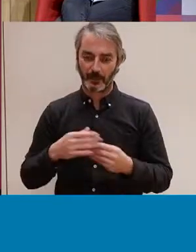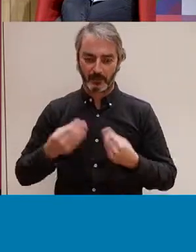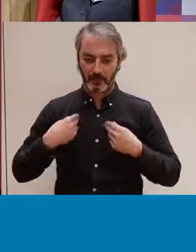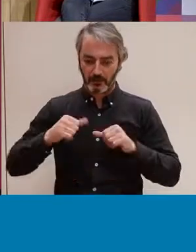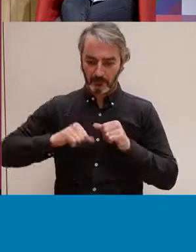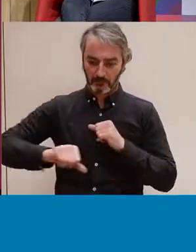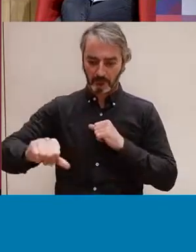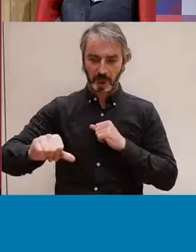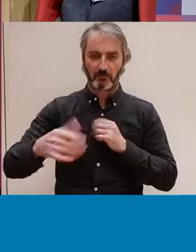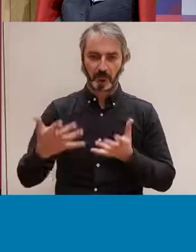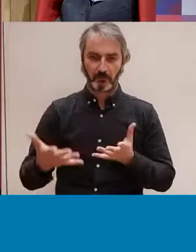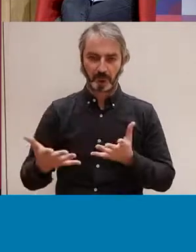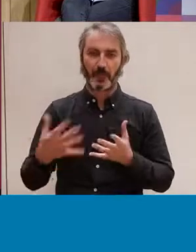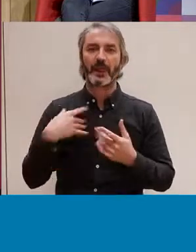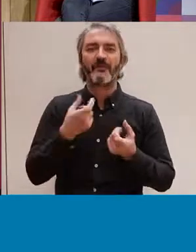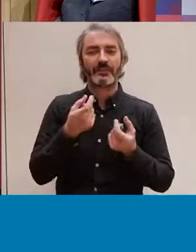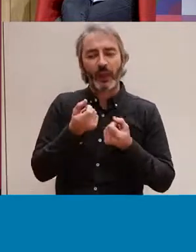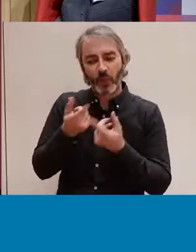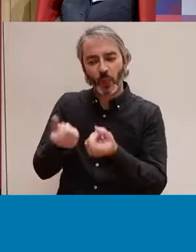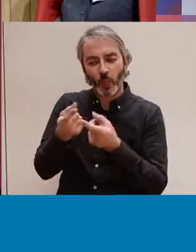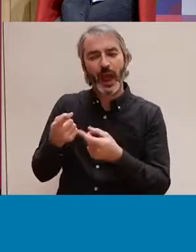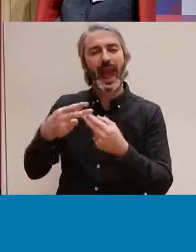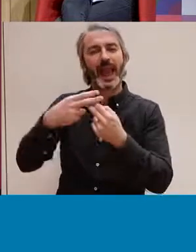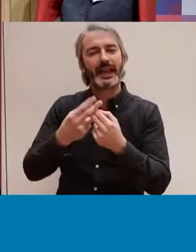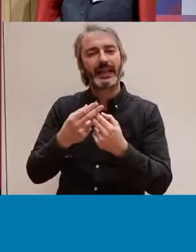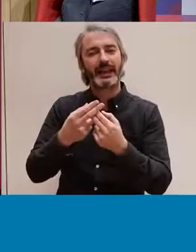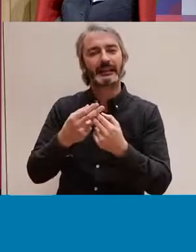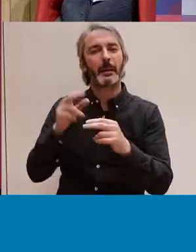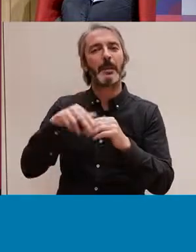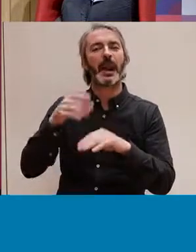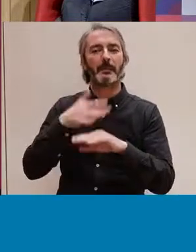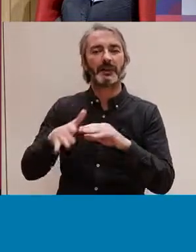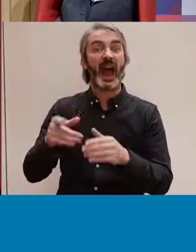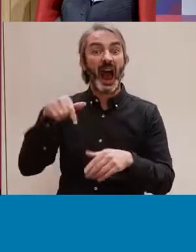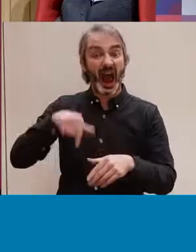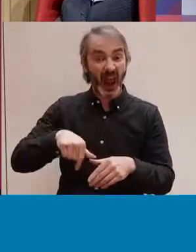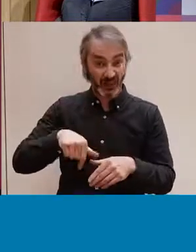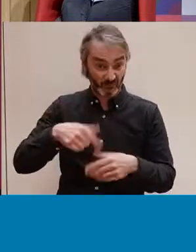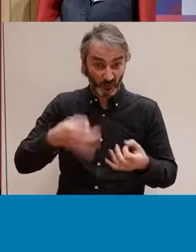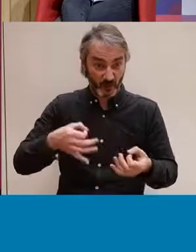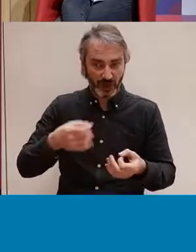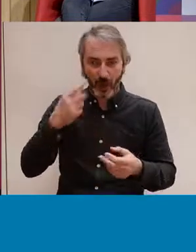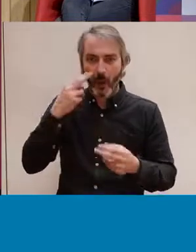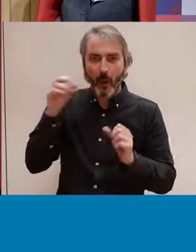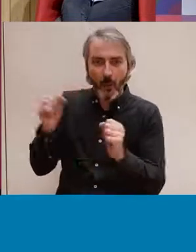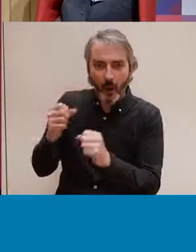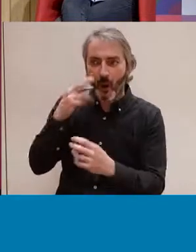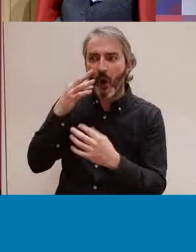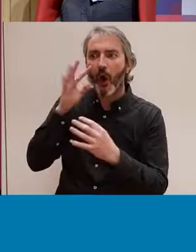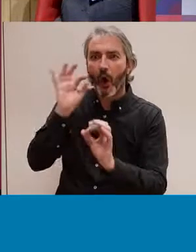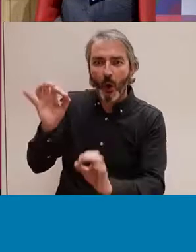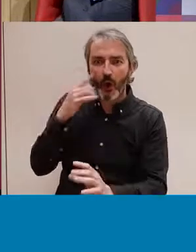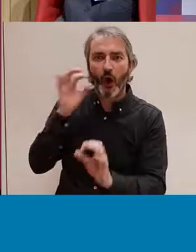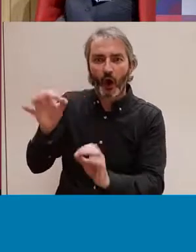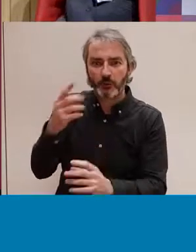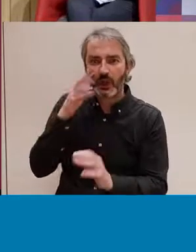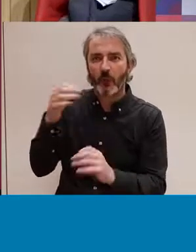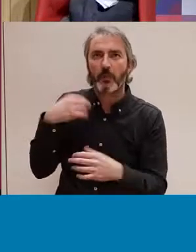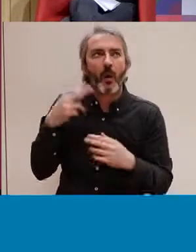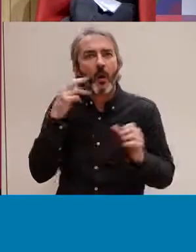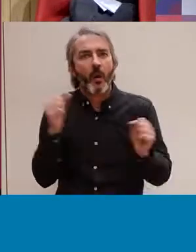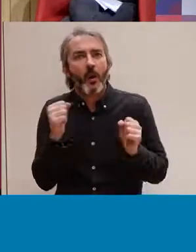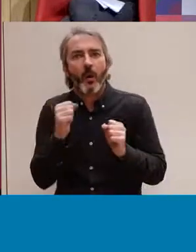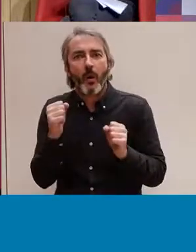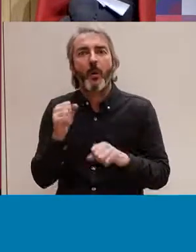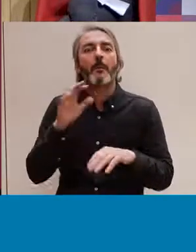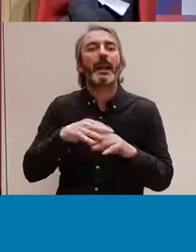i donar eines perquè gestionin aquests riscos sinó que el missatge acostuma a ser de la por d'intentar posposar aquestes relacions sexuals perquè les